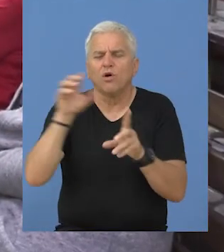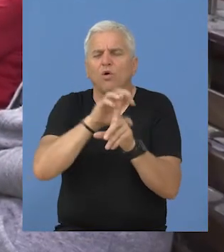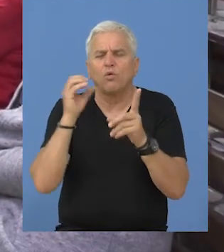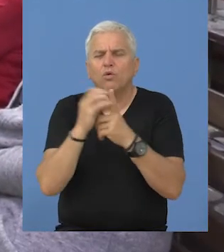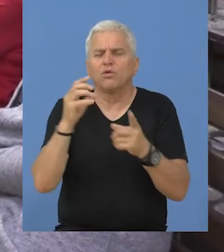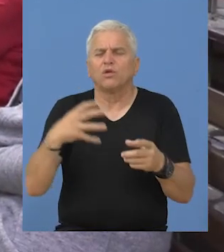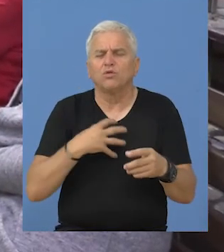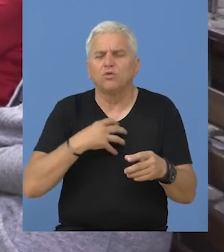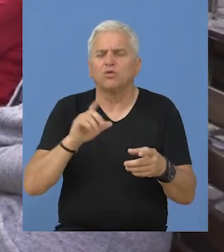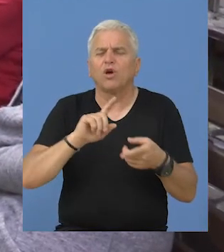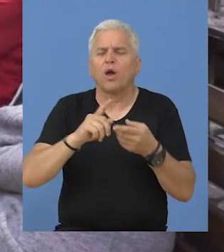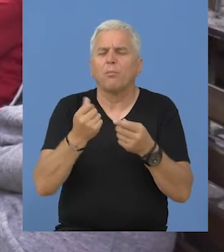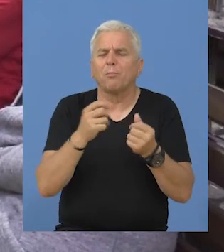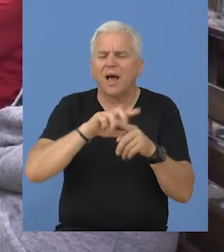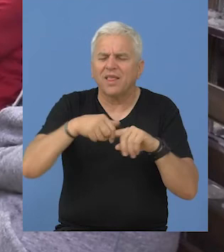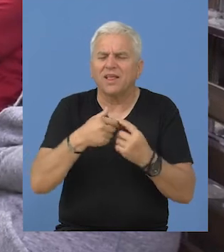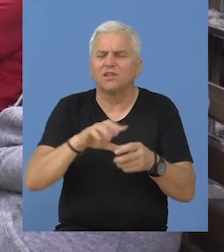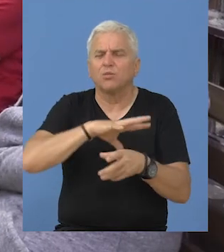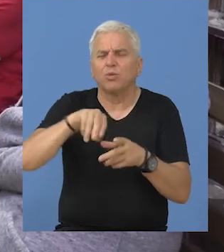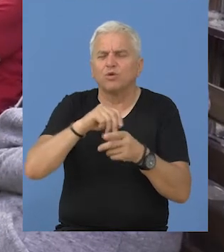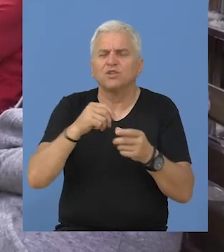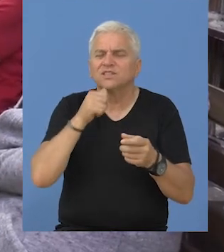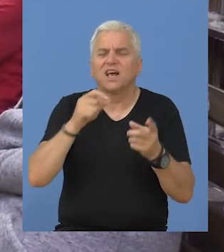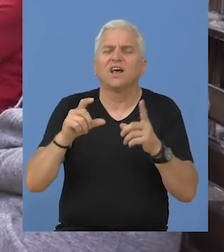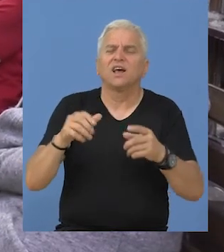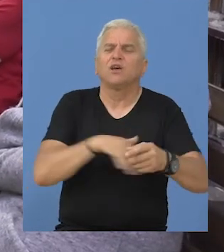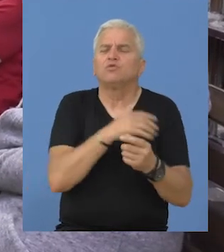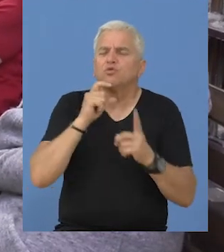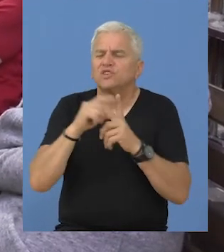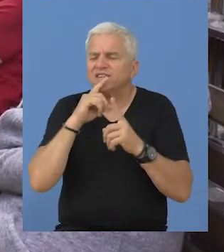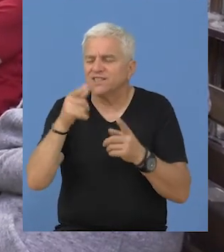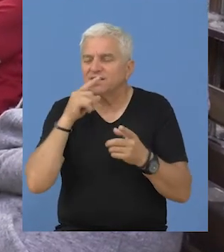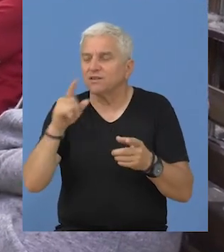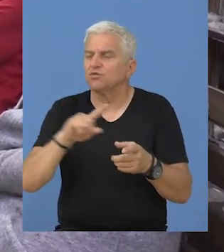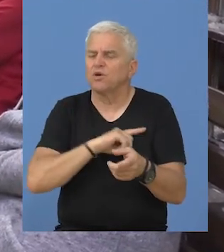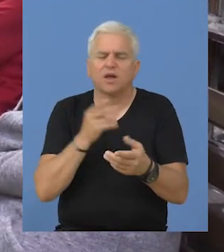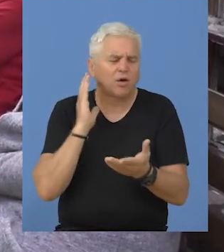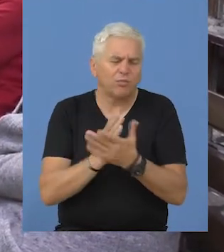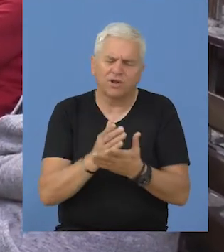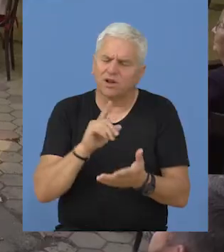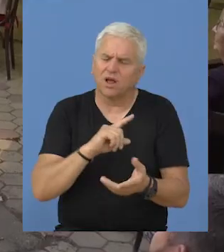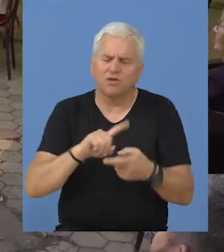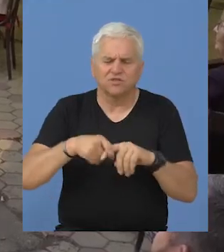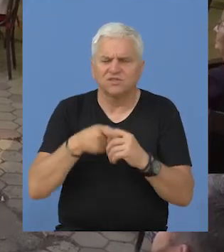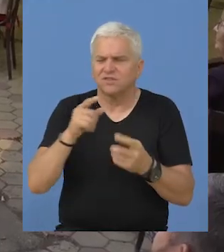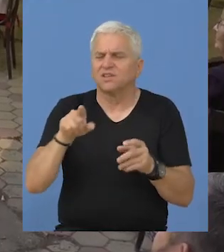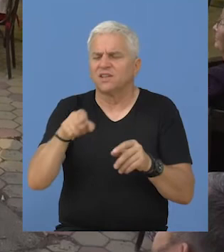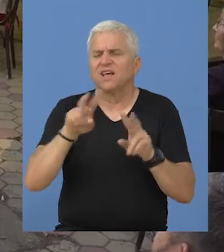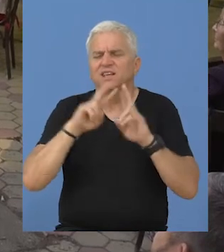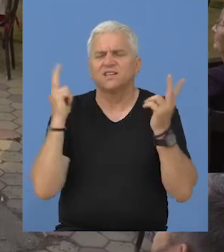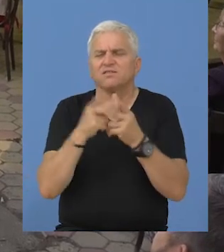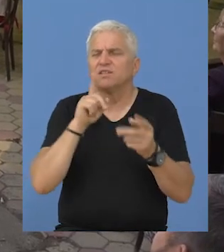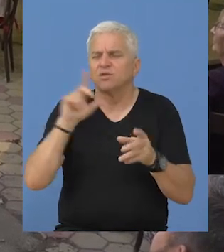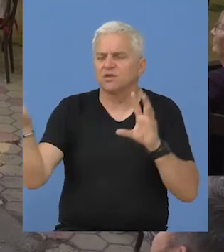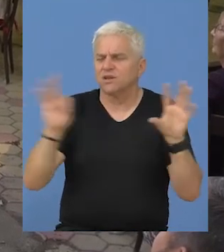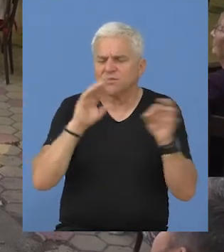čitavo to jedno kulturno i duhovno i materialno naslijeđe porodice Dunđerski. I to se ispostavilo kao jako dobra stvar da zaista